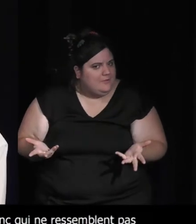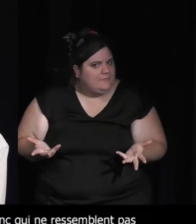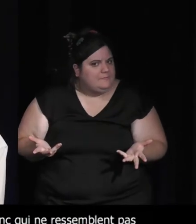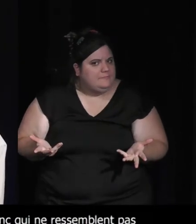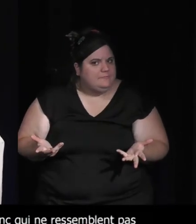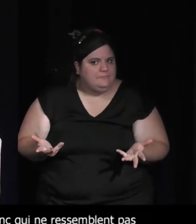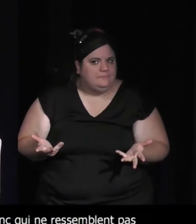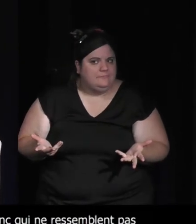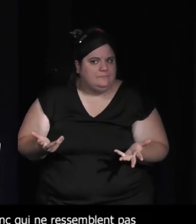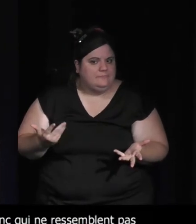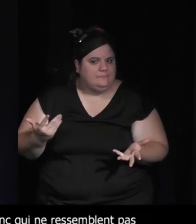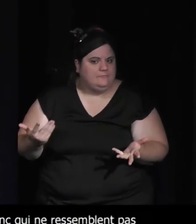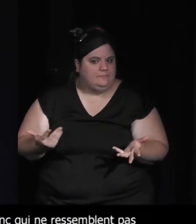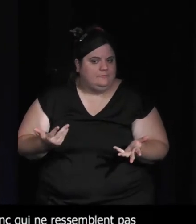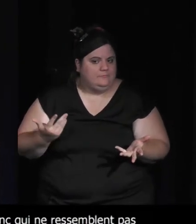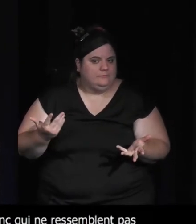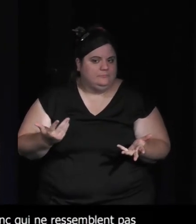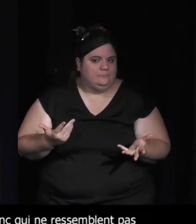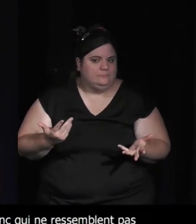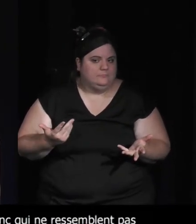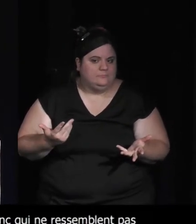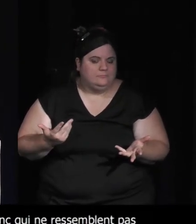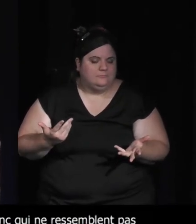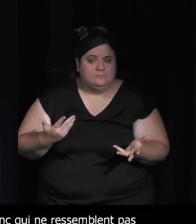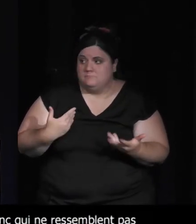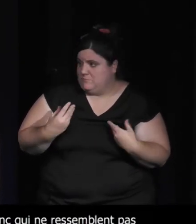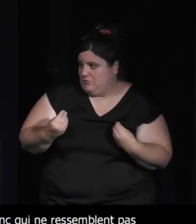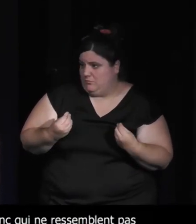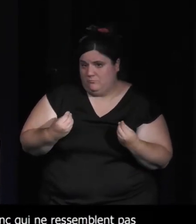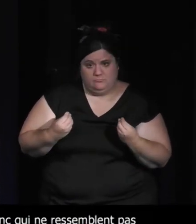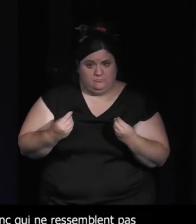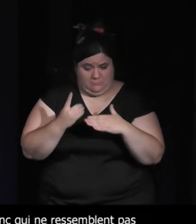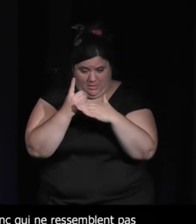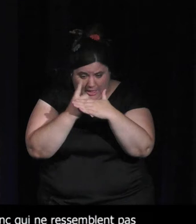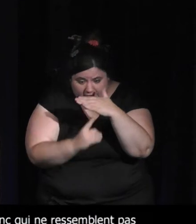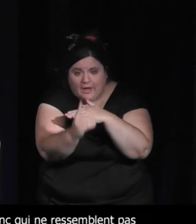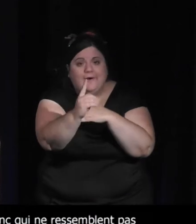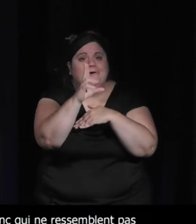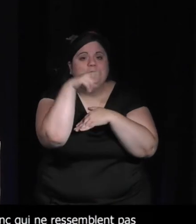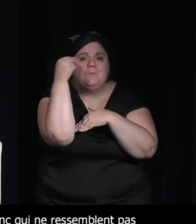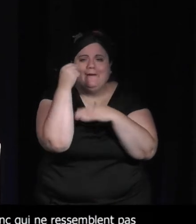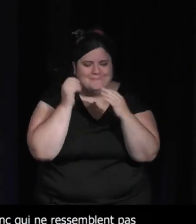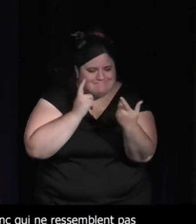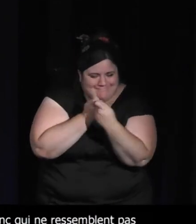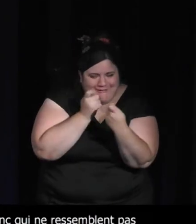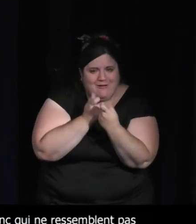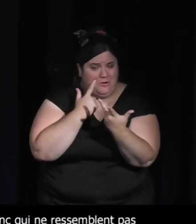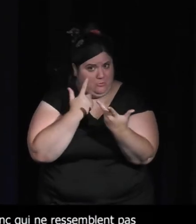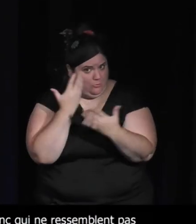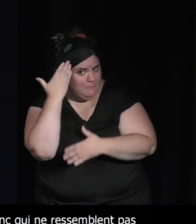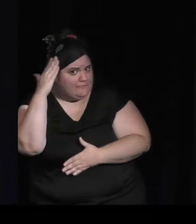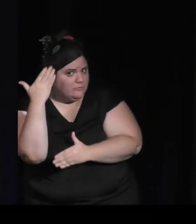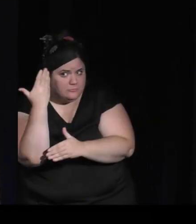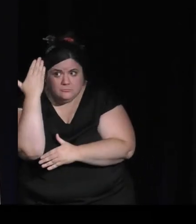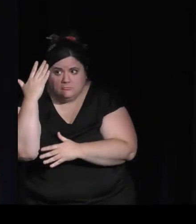même de la proposition de proposer un avatar différent un avatar d'animal par